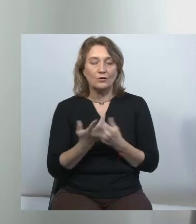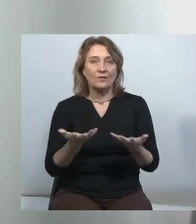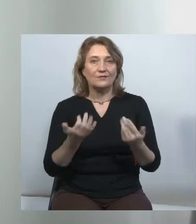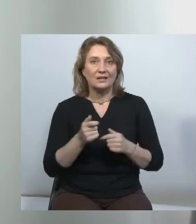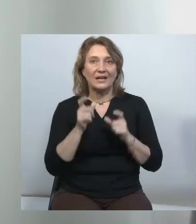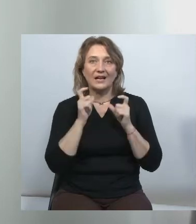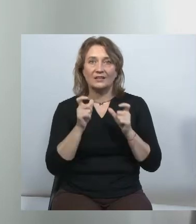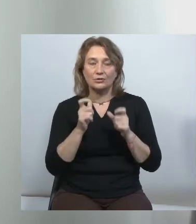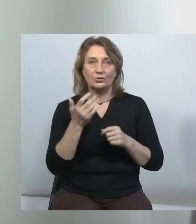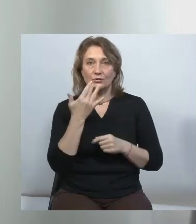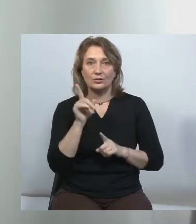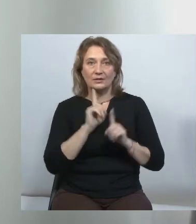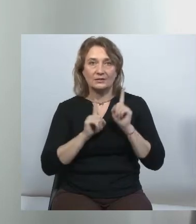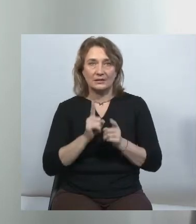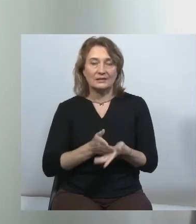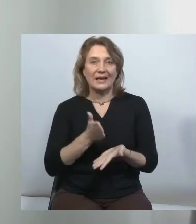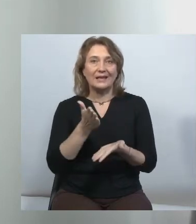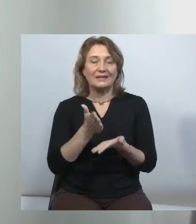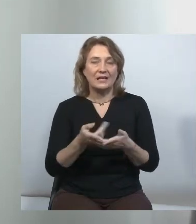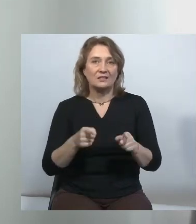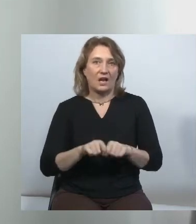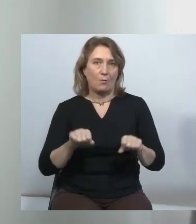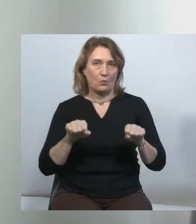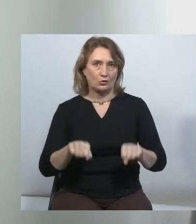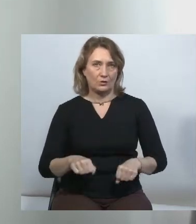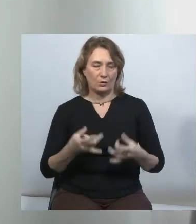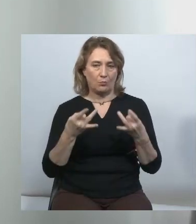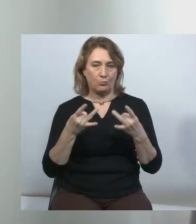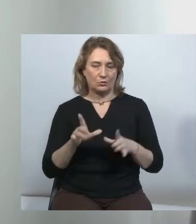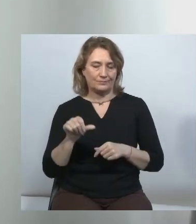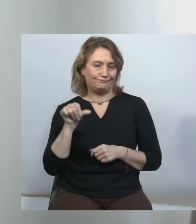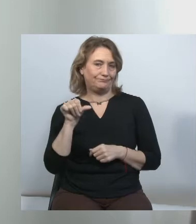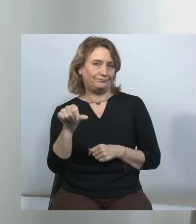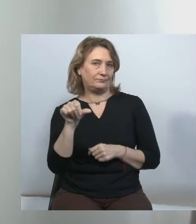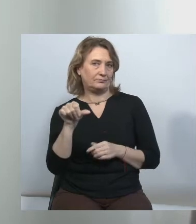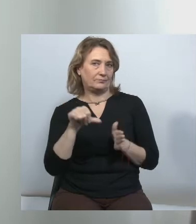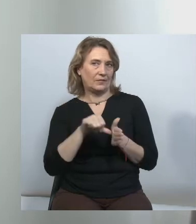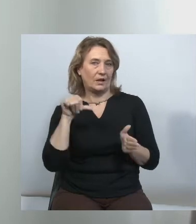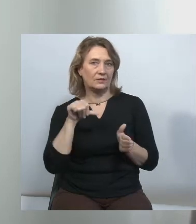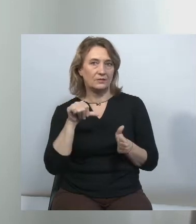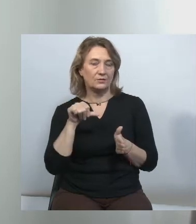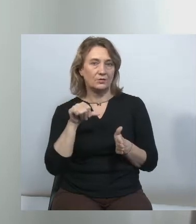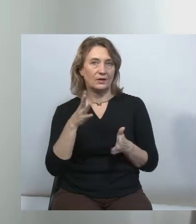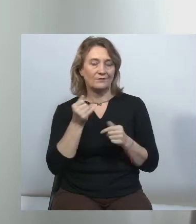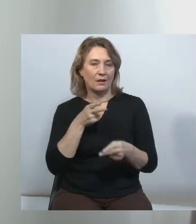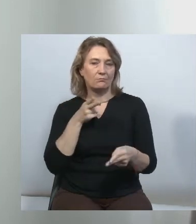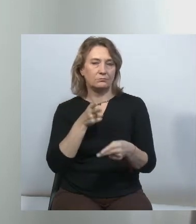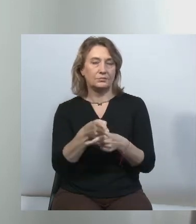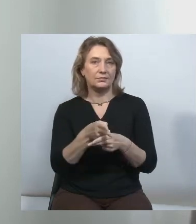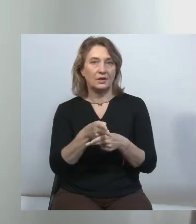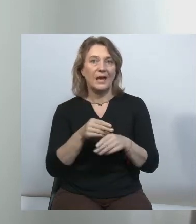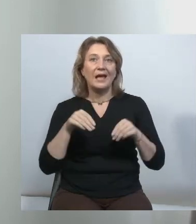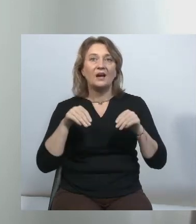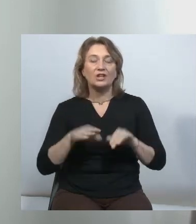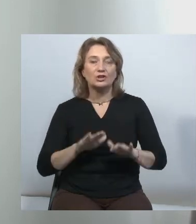те, що в Національної Ради є така можливість просто натиснути на кнопки чи взятися за рубильник. Рішення